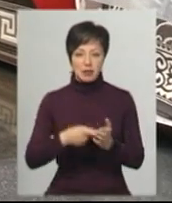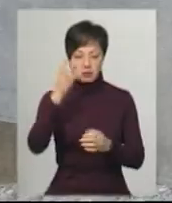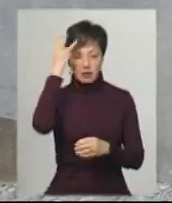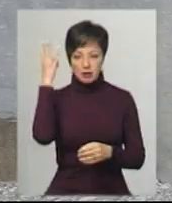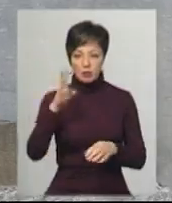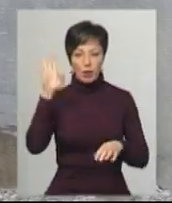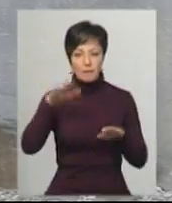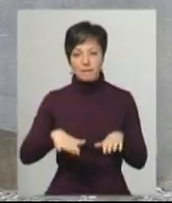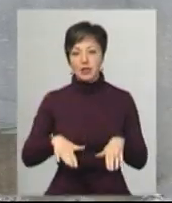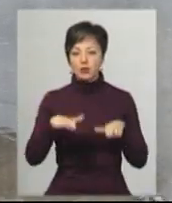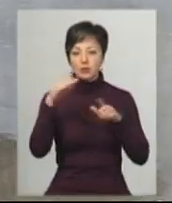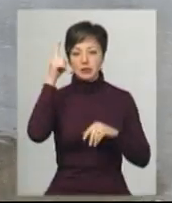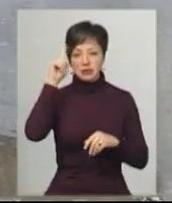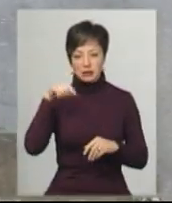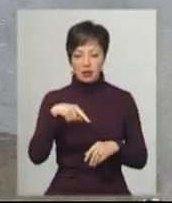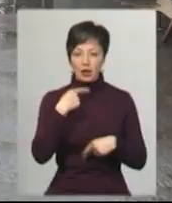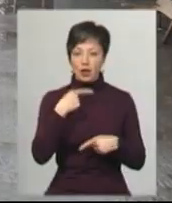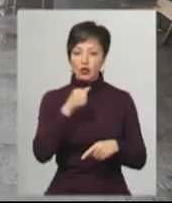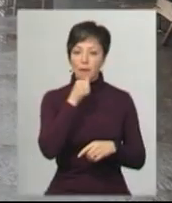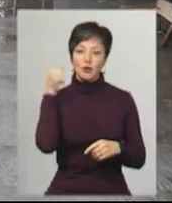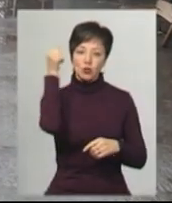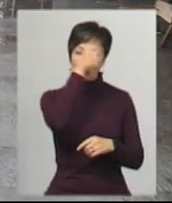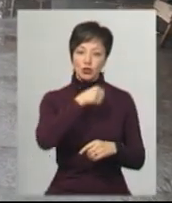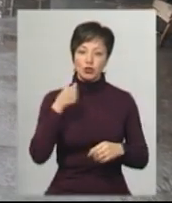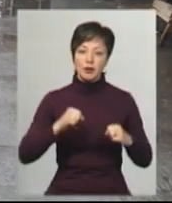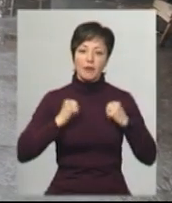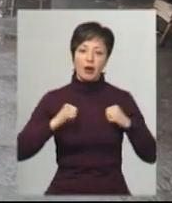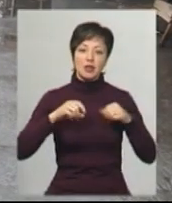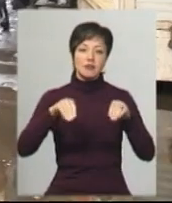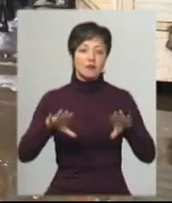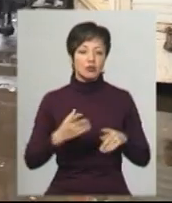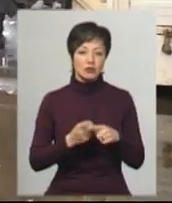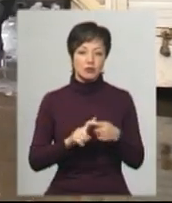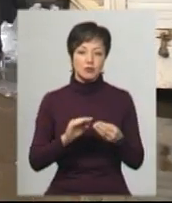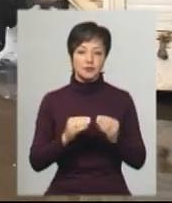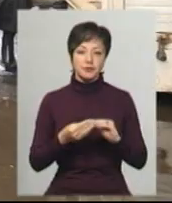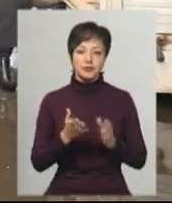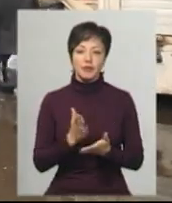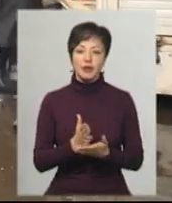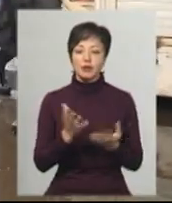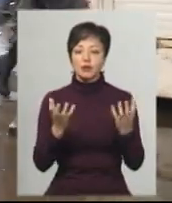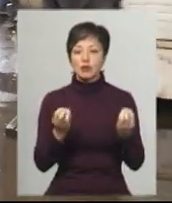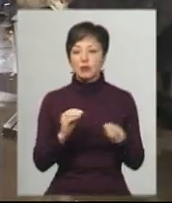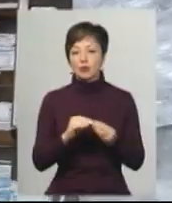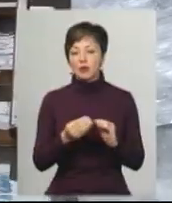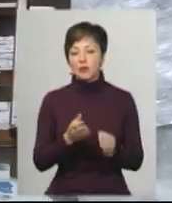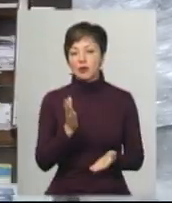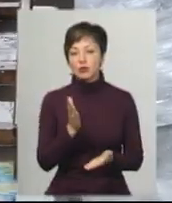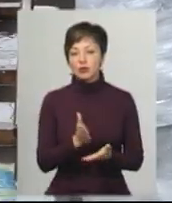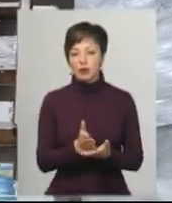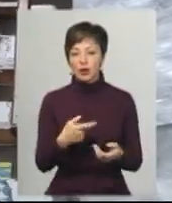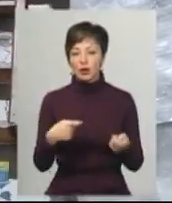підтоплення на вулиці геологів знає. Каже, минулоріч намагались вирішити цю проблему. Є ще проблема розташування